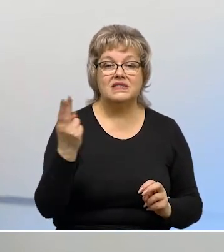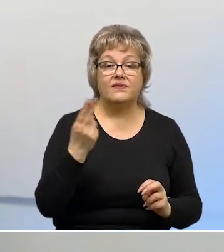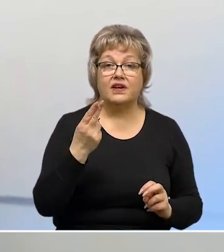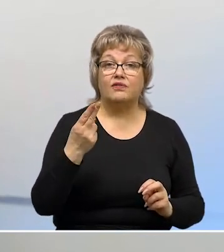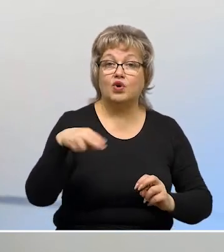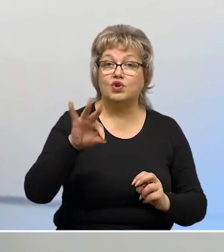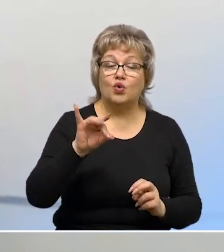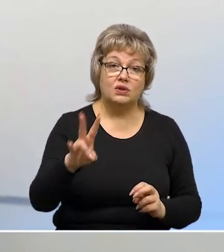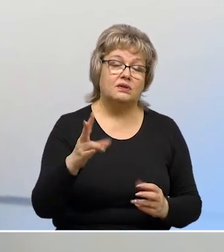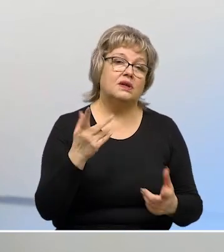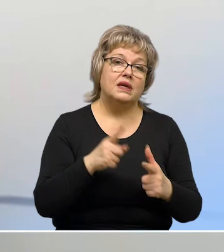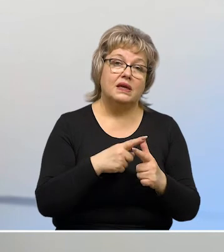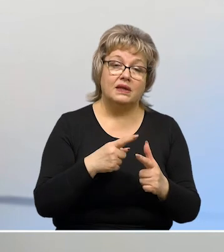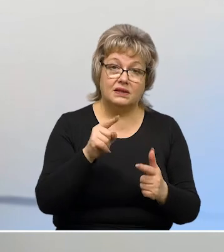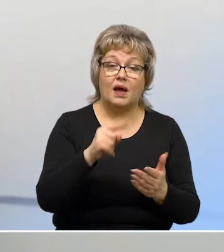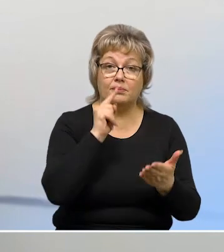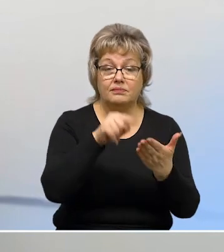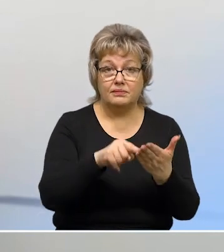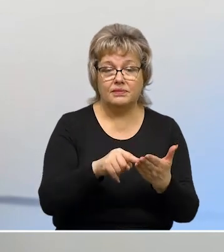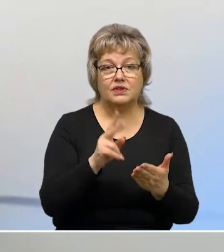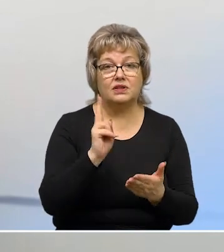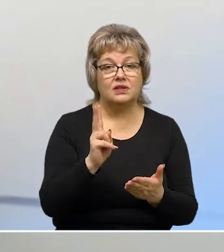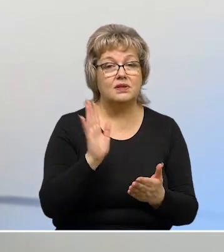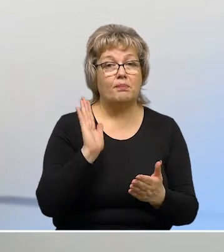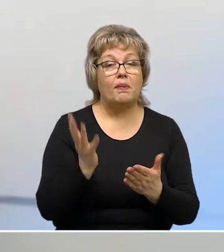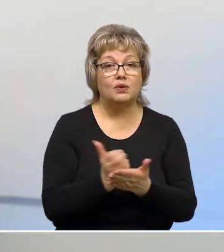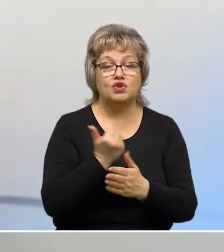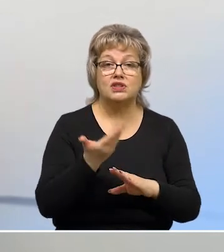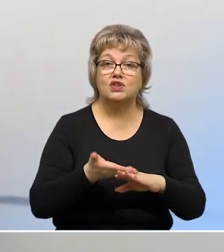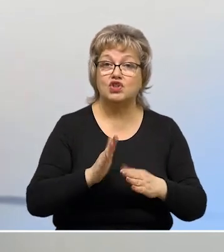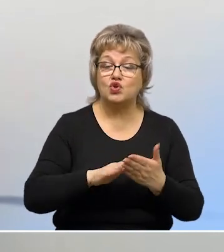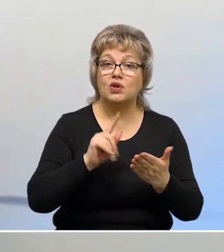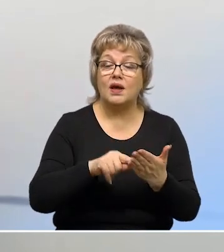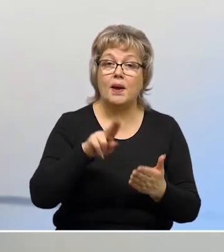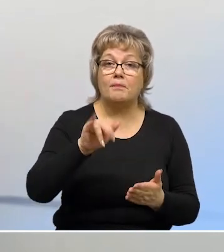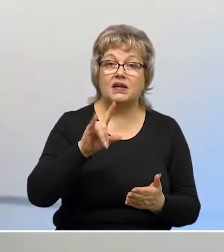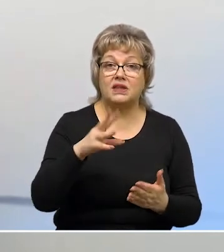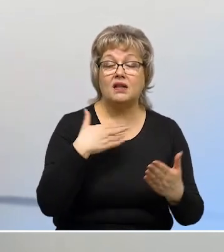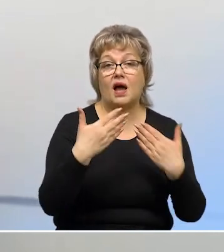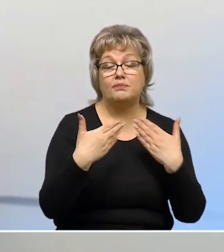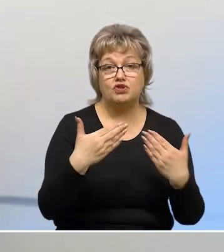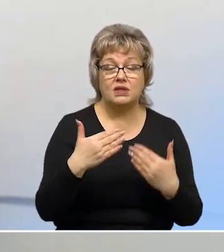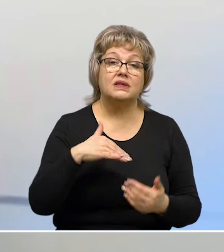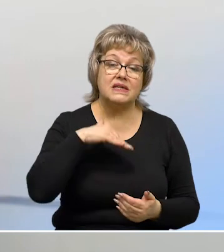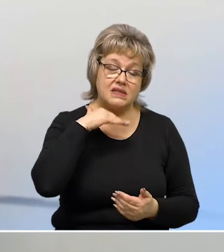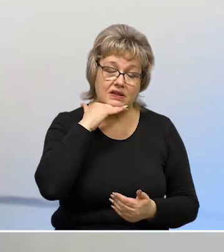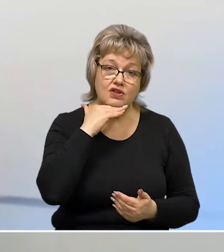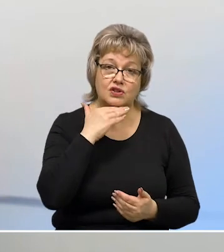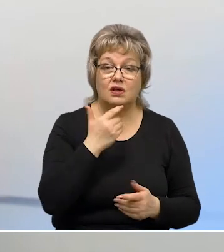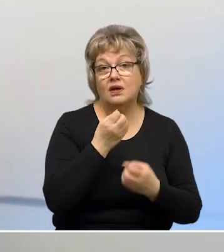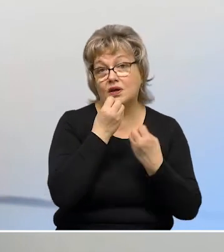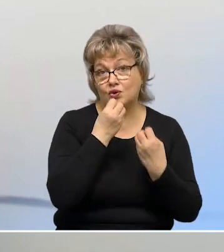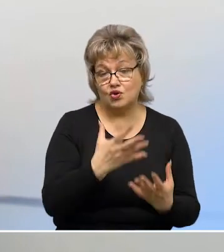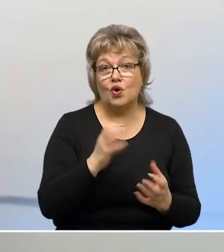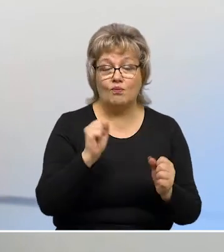цифровой дом. Велком тут заходите, если не хочется с тяжелой версией портала общаться, хотя она достаточно